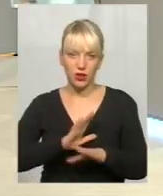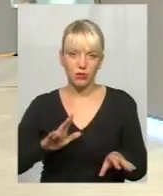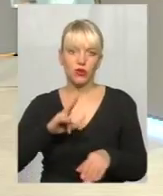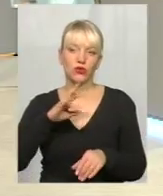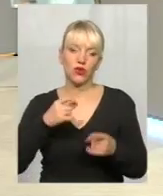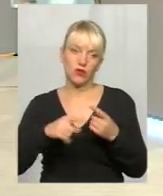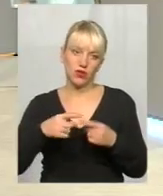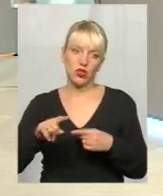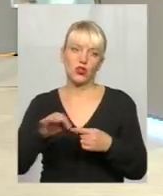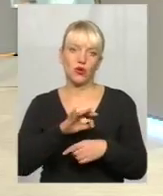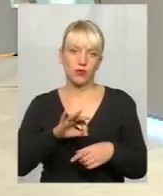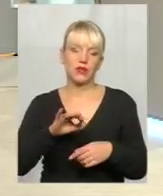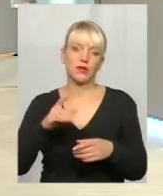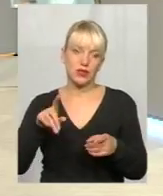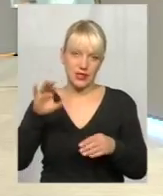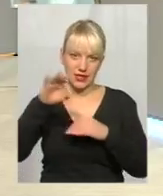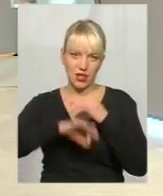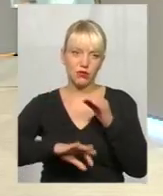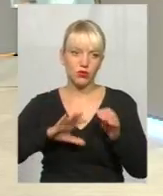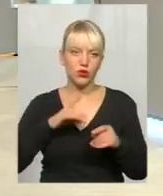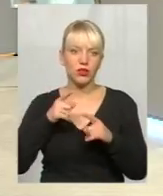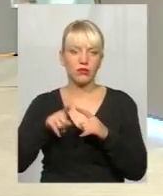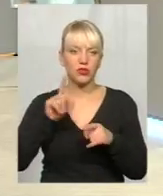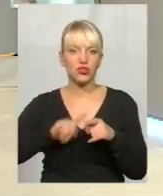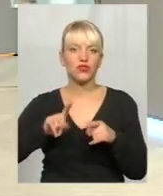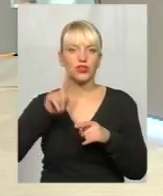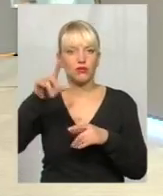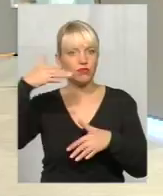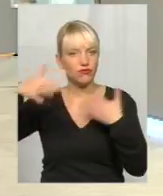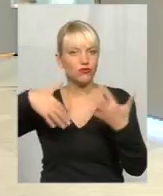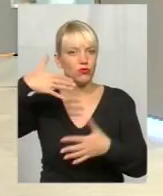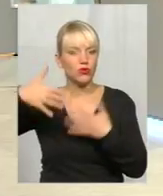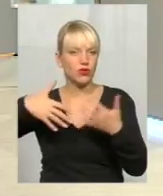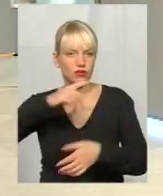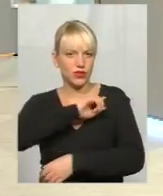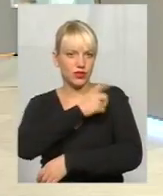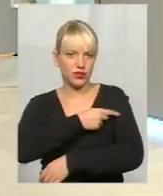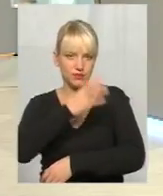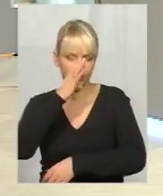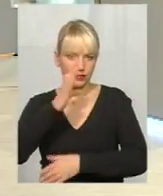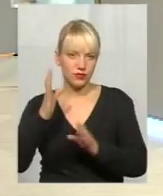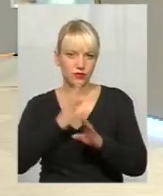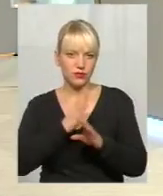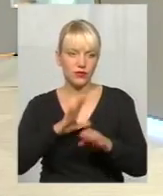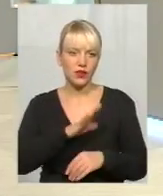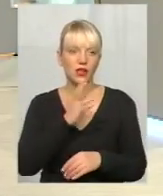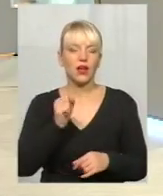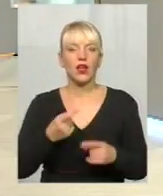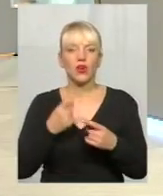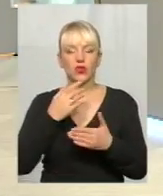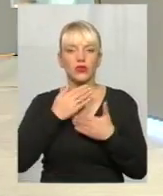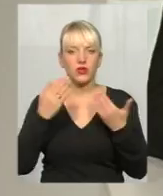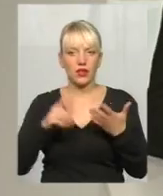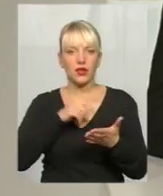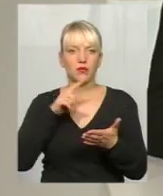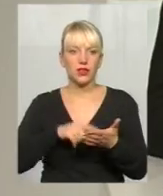інших областях західних було. До них швидше просто дійшов оцей бурвій. Я зрозумію. Ну, і, мабуть, одна з останніх запитань.